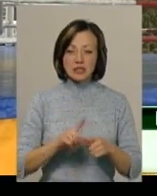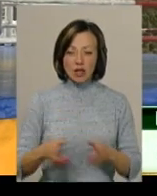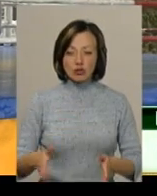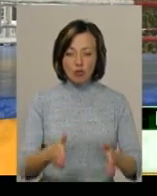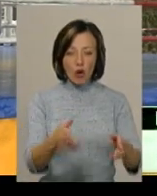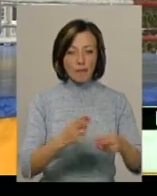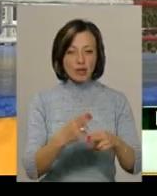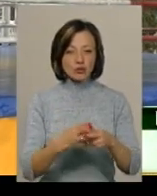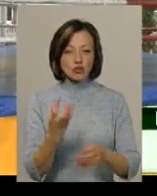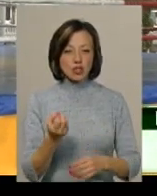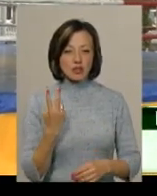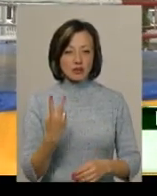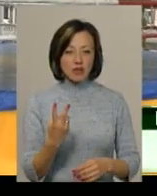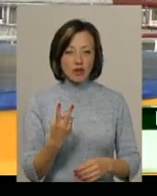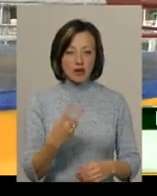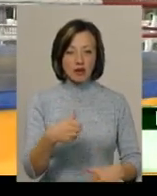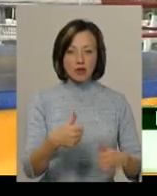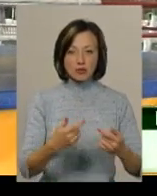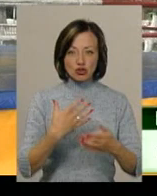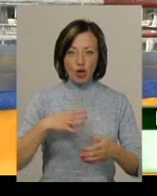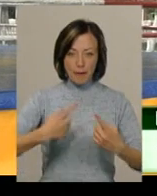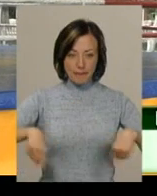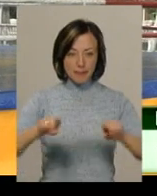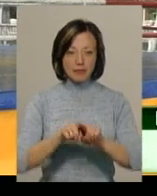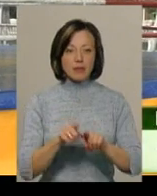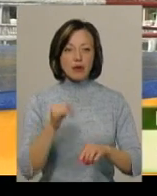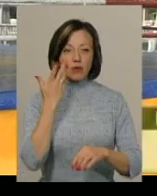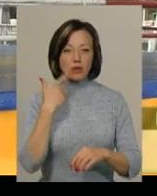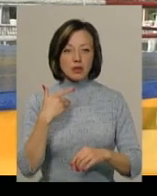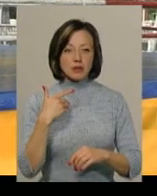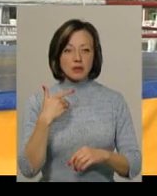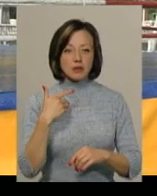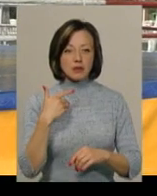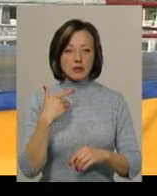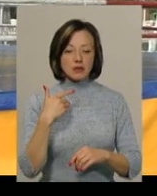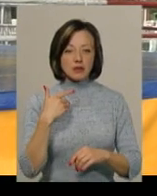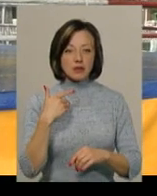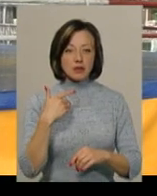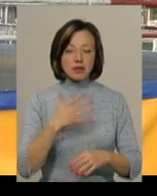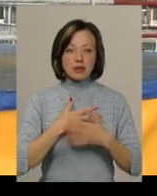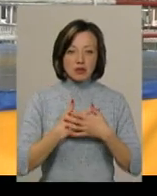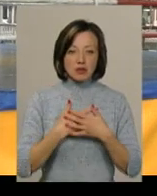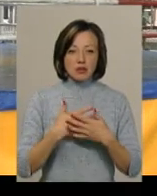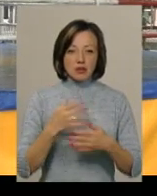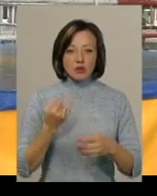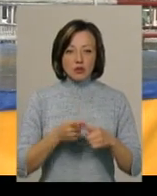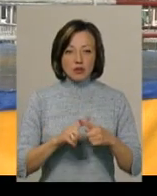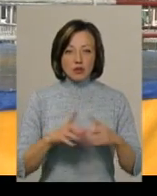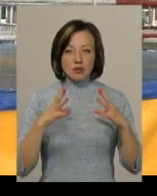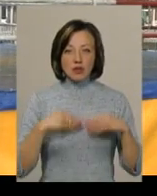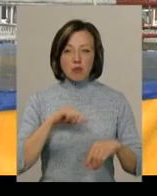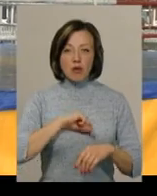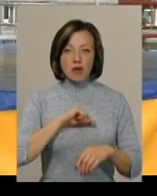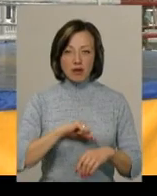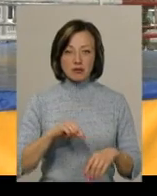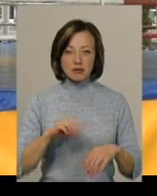після неї, що два раунди тебе чекає в ринзі, тобто після цього ти прибіг, тобі вже і дихання збите, і моральне,